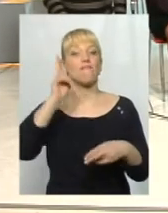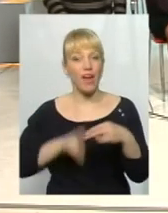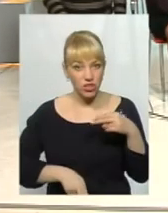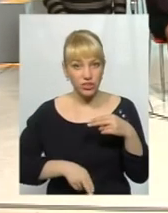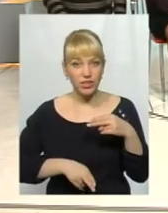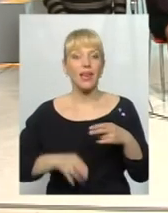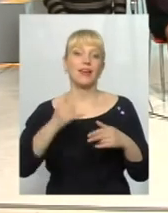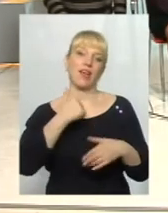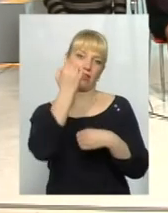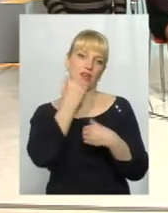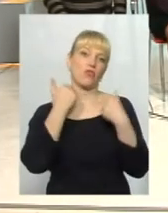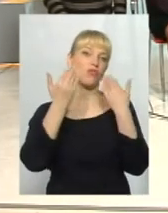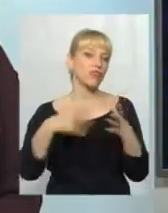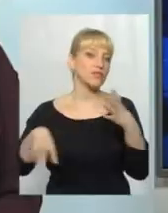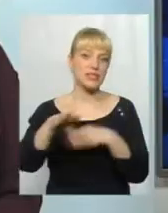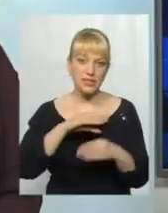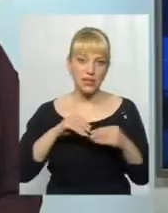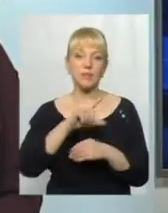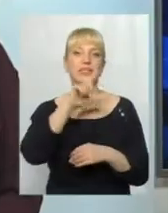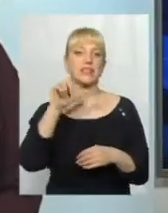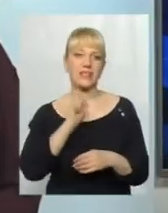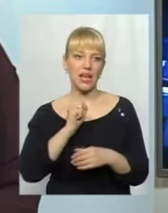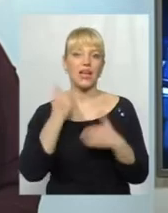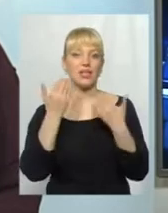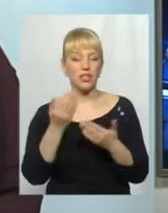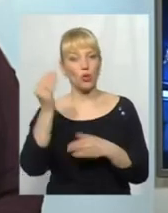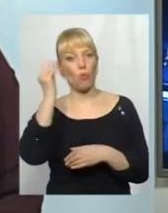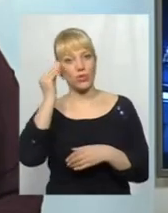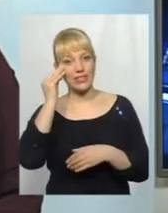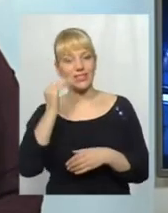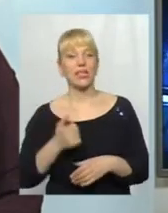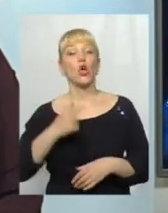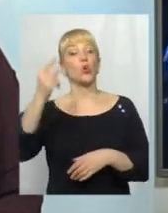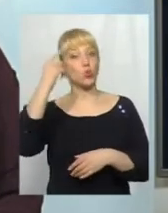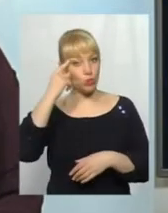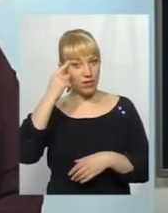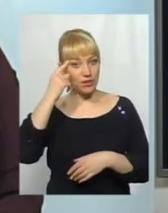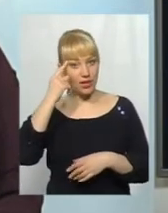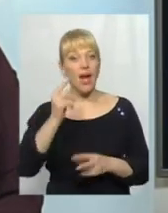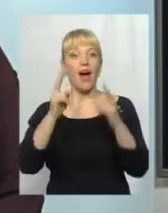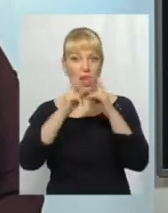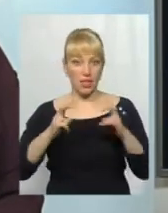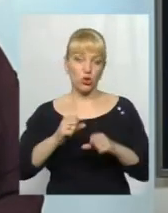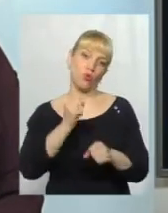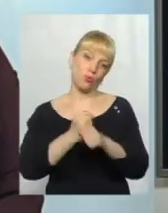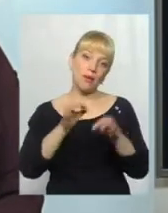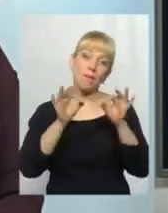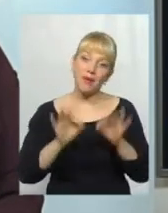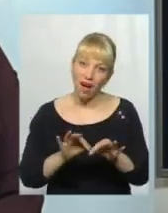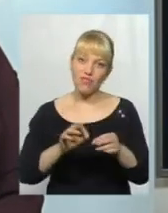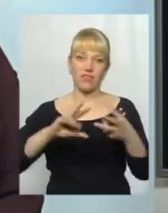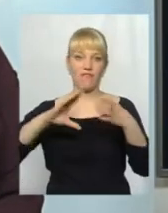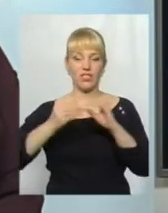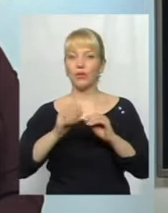дякую усім за їхню позицію. Думайте, аналізуйте, робіть правильні